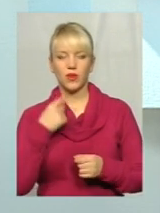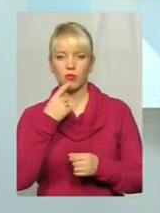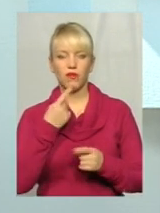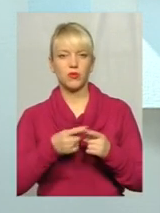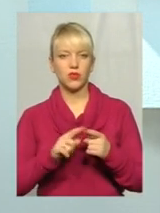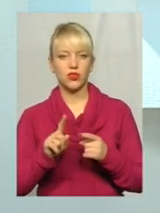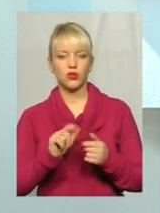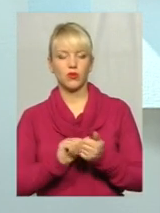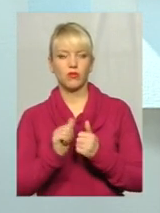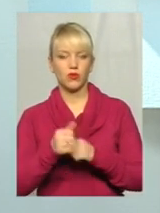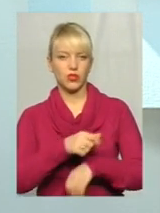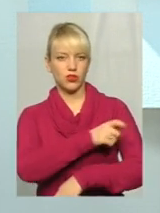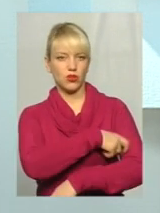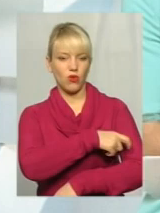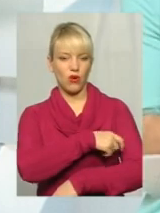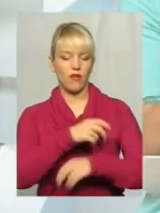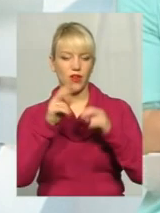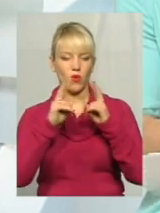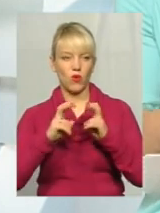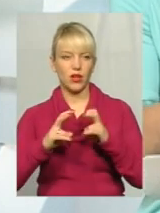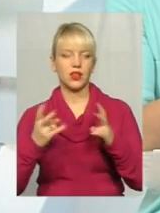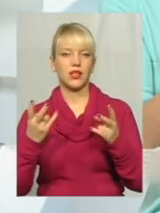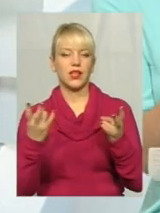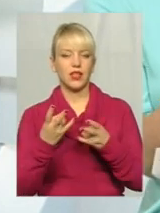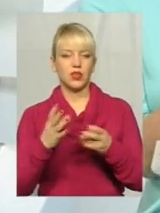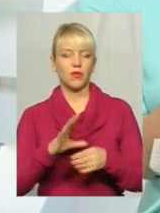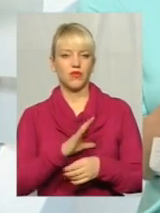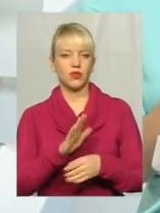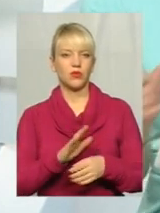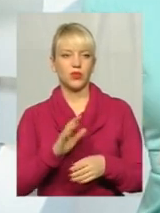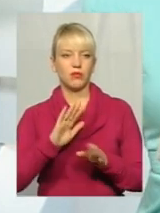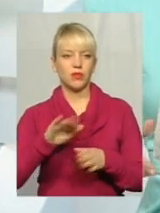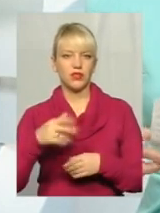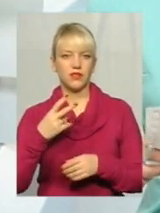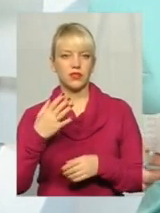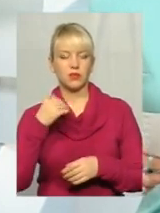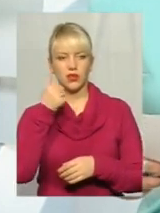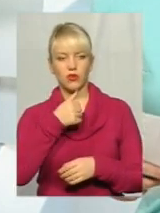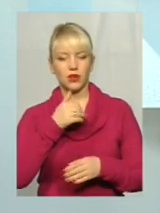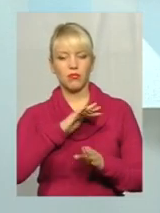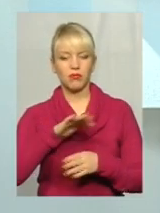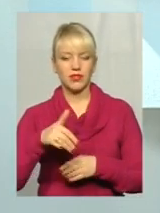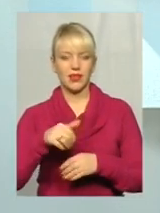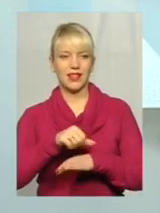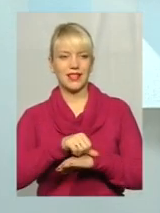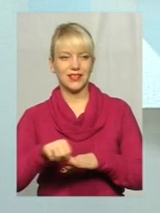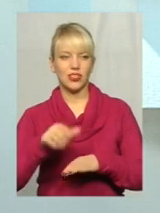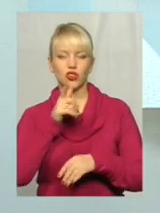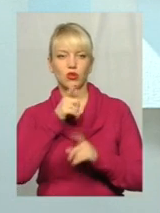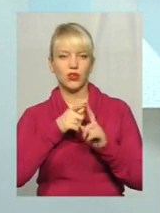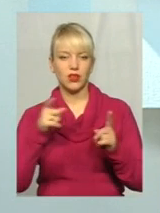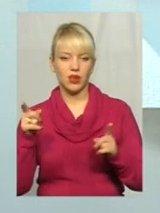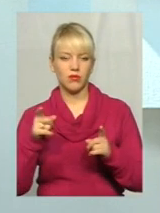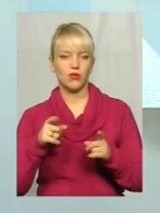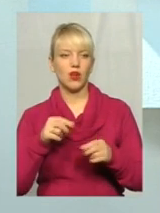позачерговий огляд теж має бути після 25 років. Після граничного терміну використання